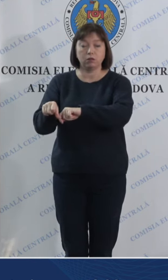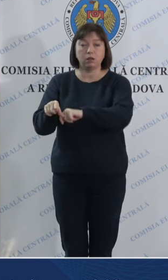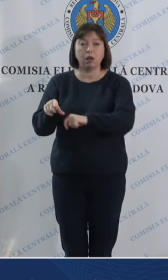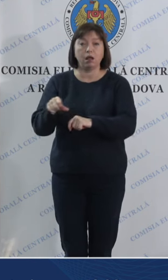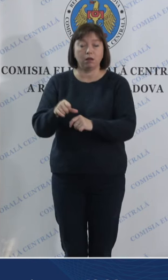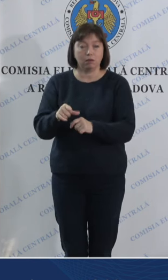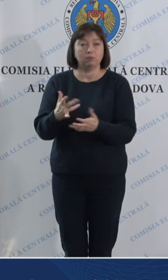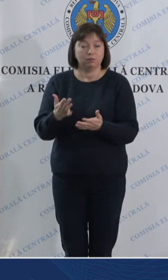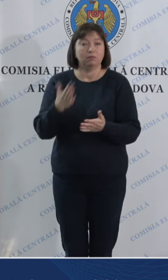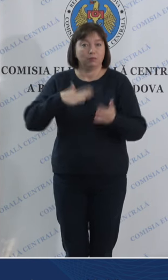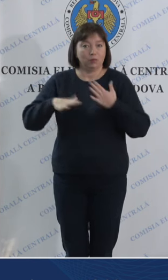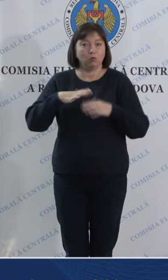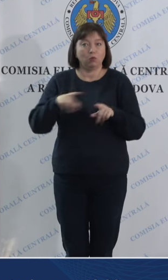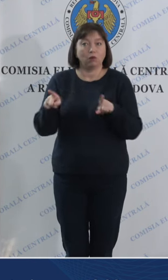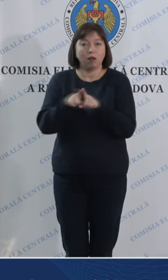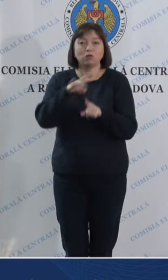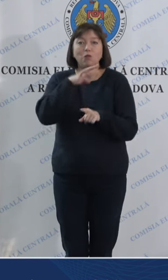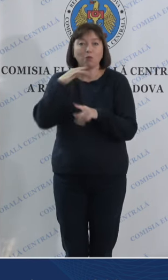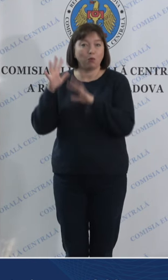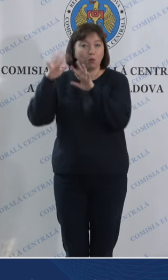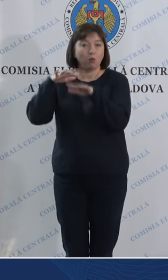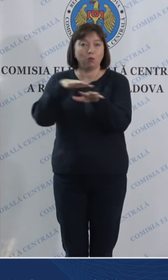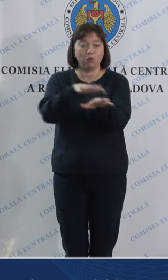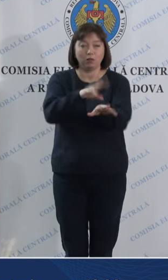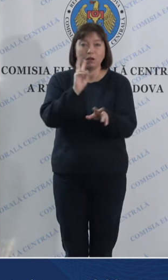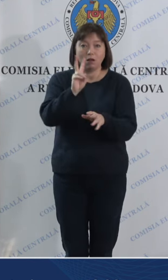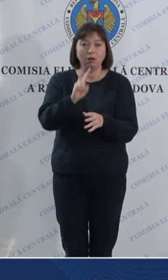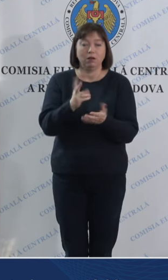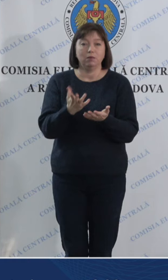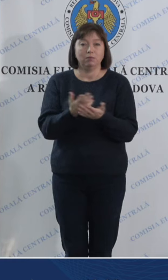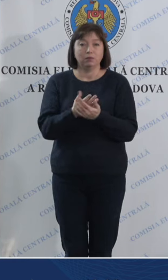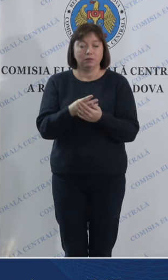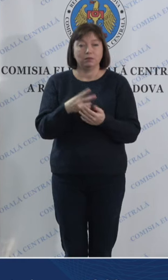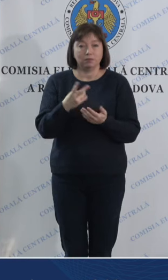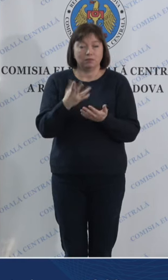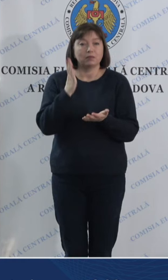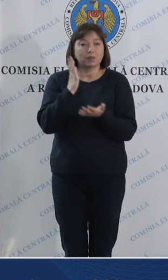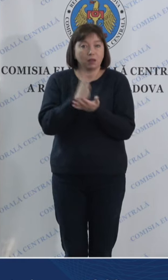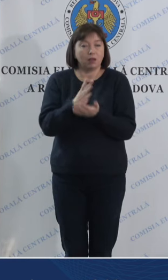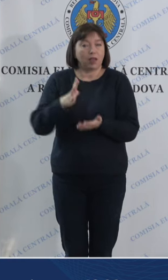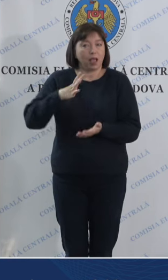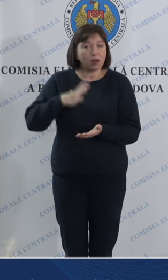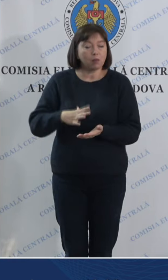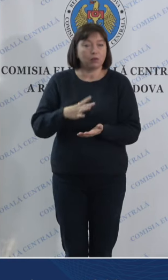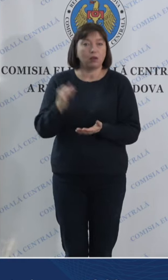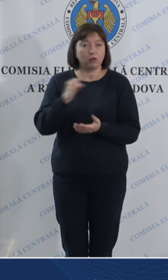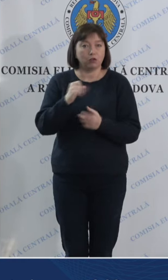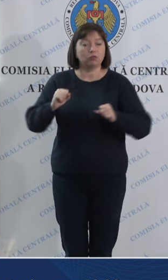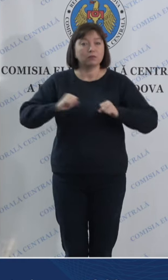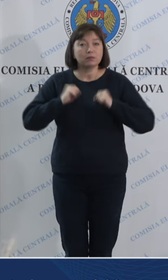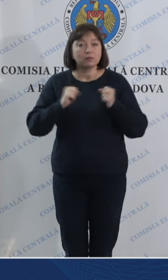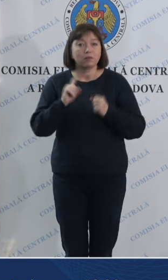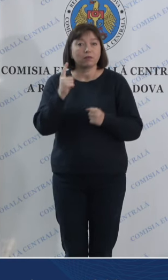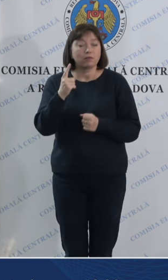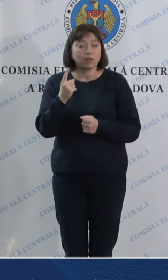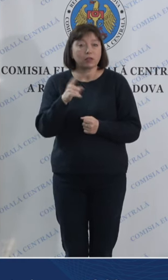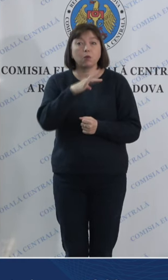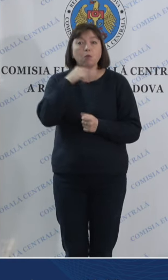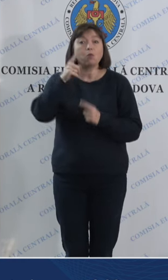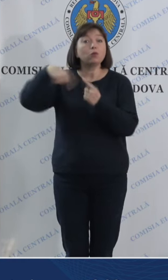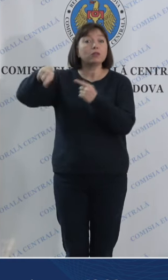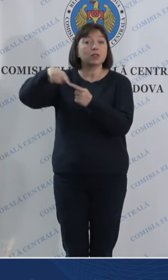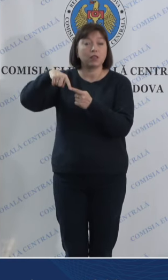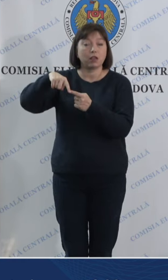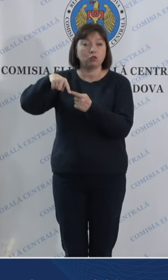Ne bucură această mobilizare a cetățenilor, care implică răbdare și un efort în plus, având în vedere că unii